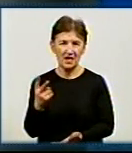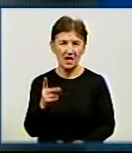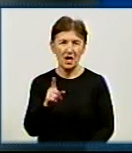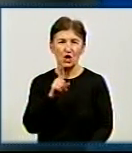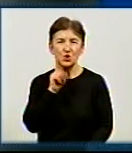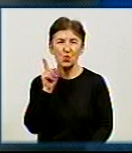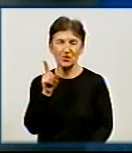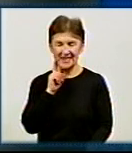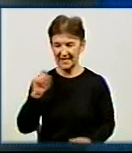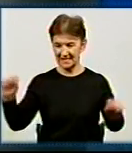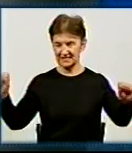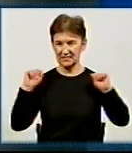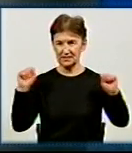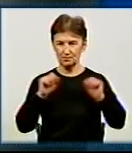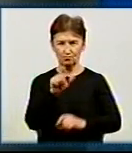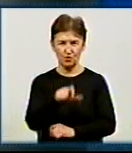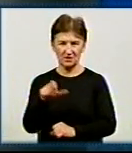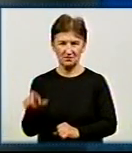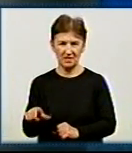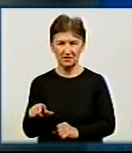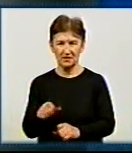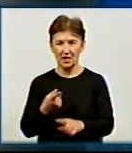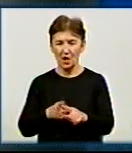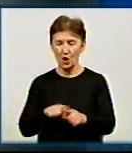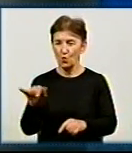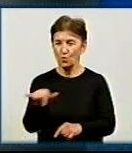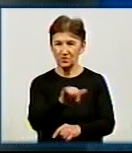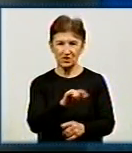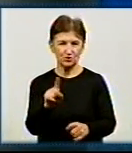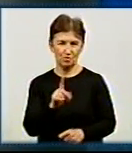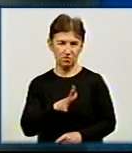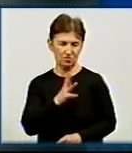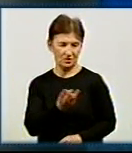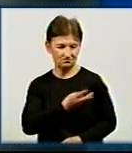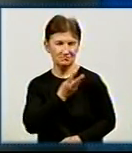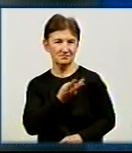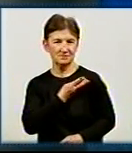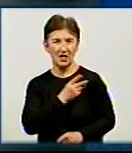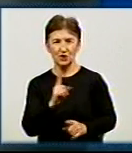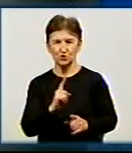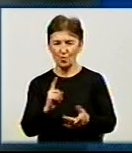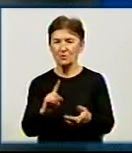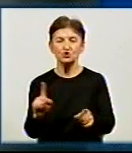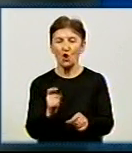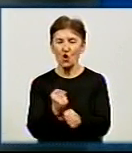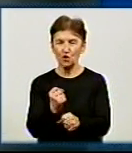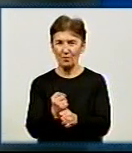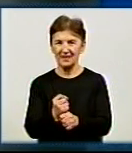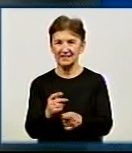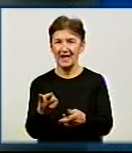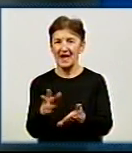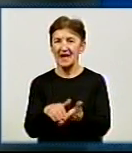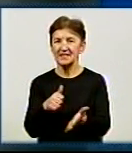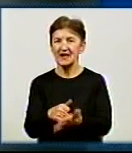прагнути, є до чого стремитися, і що робити для того, щоб досягати, і є на кого